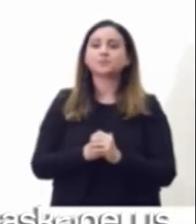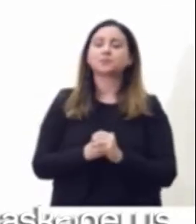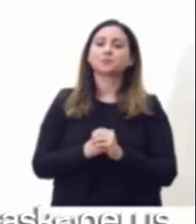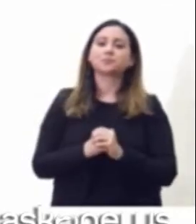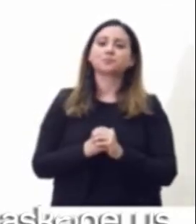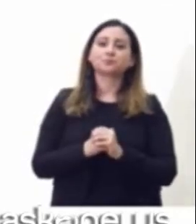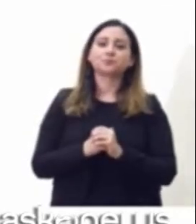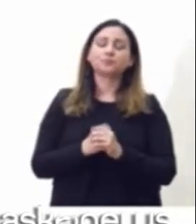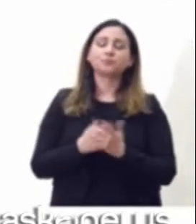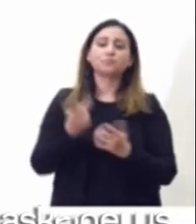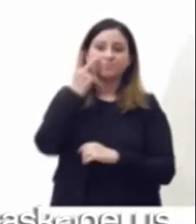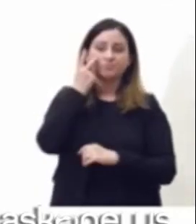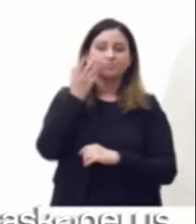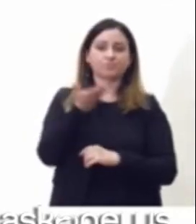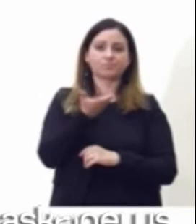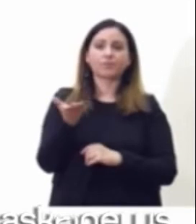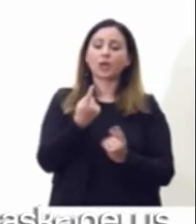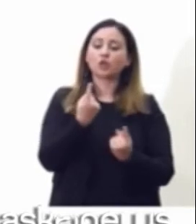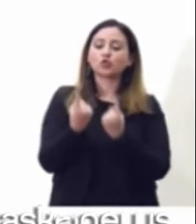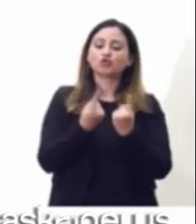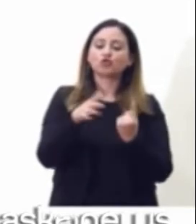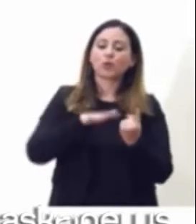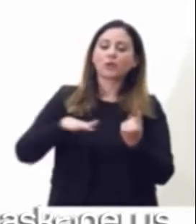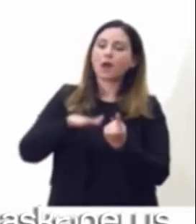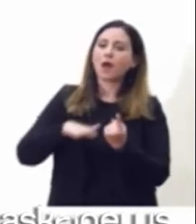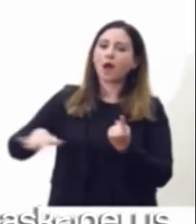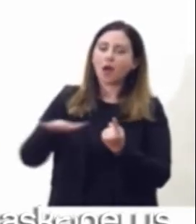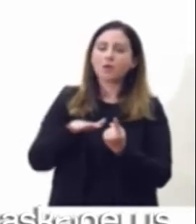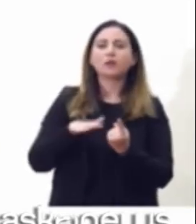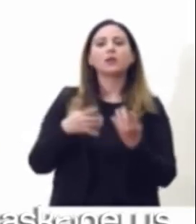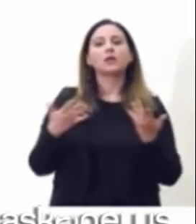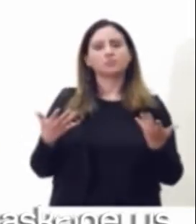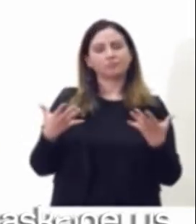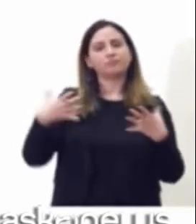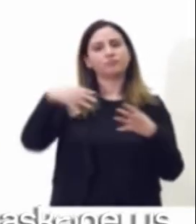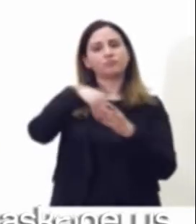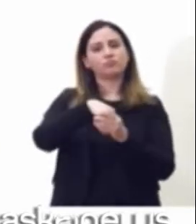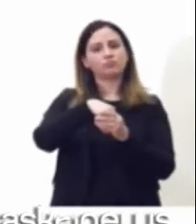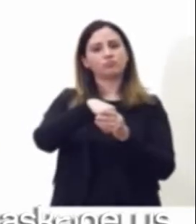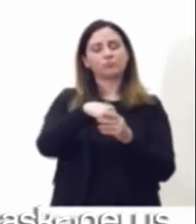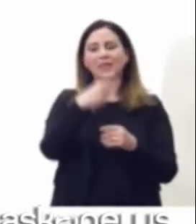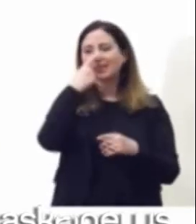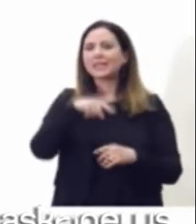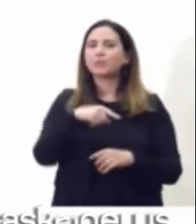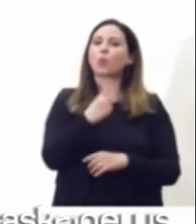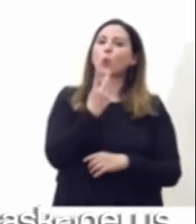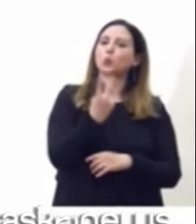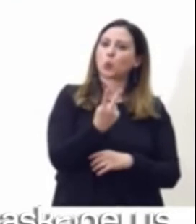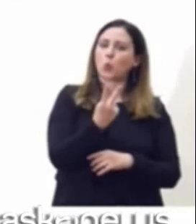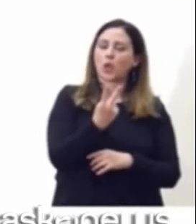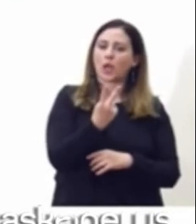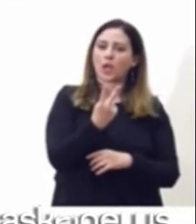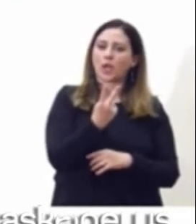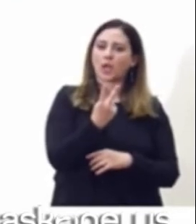E come vedete gli scenari sono in larga parte scenari di tipo 2, quindi vuol dire